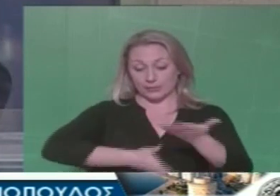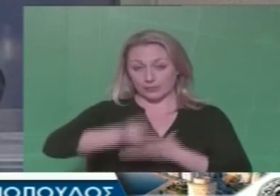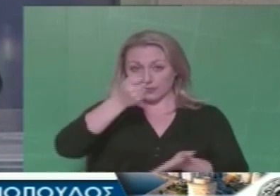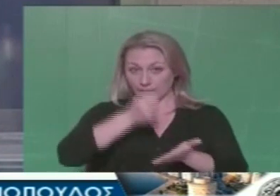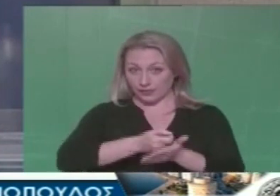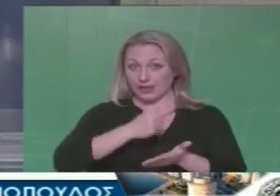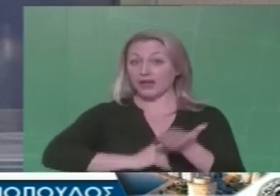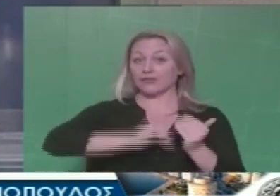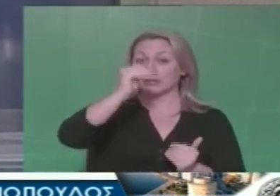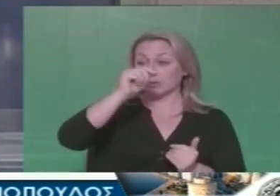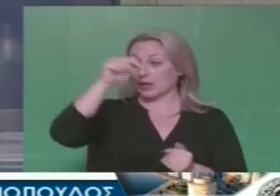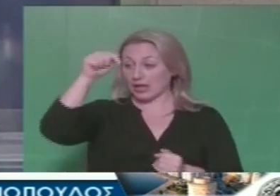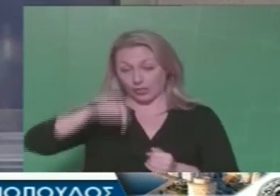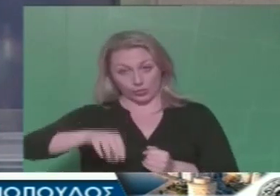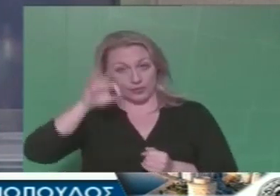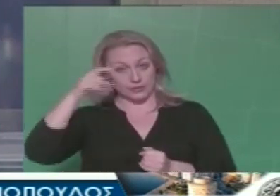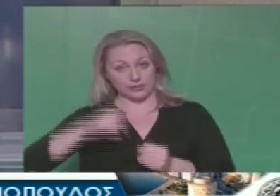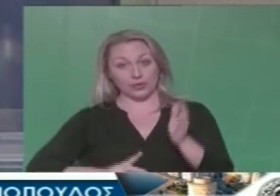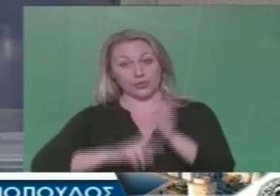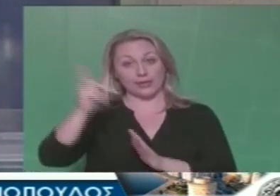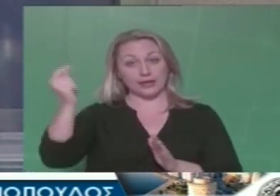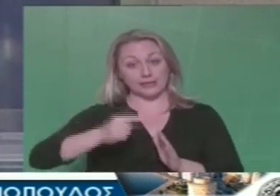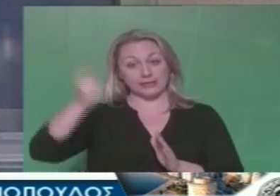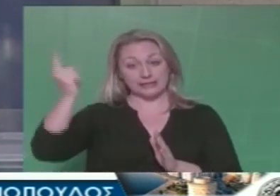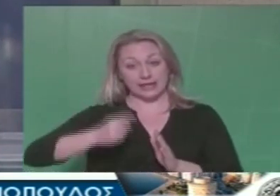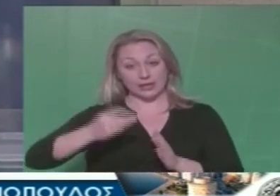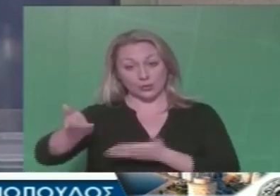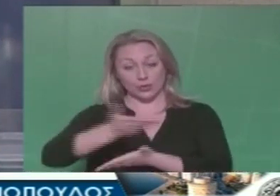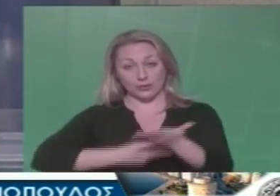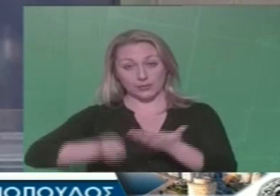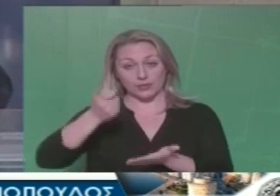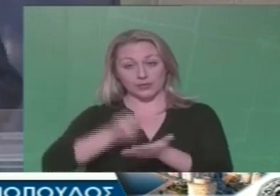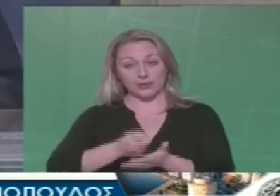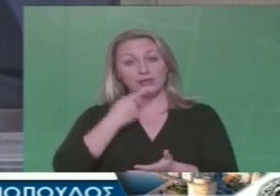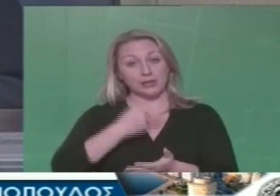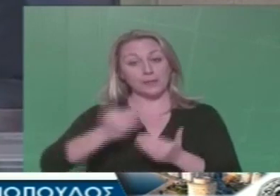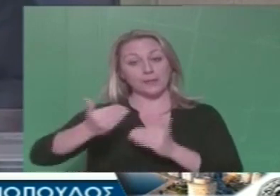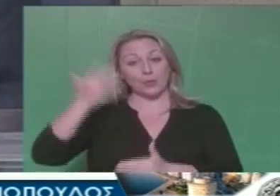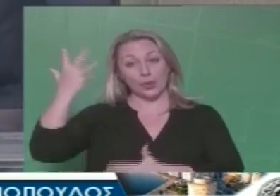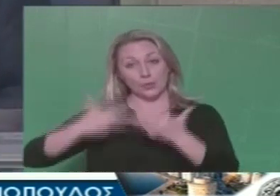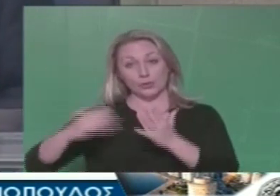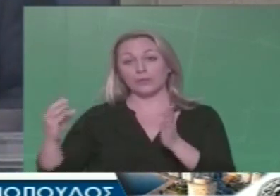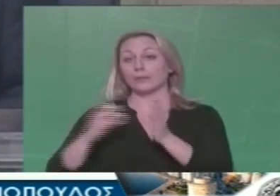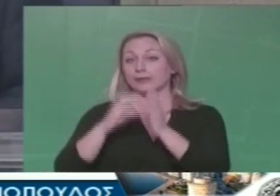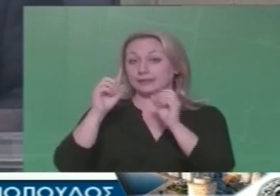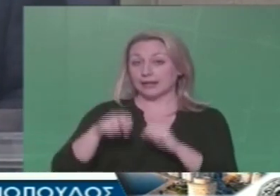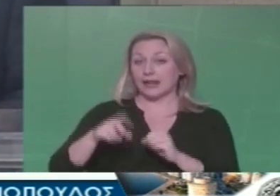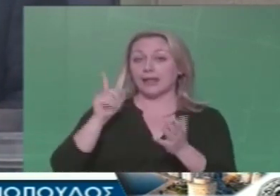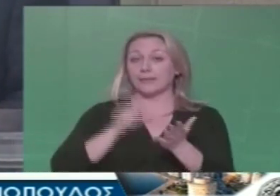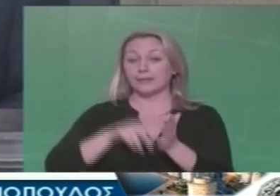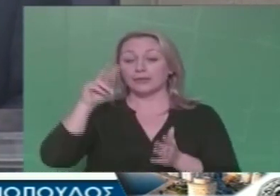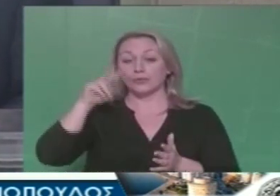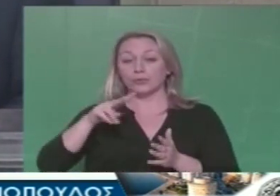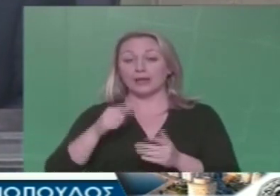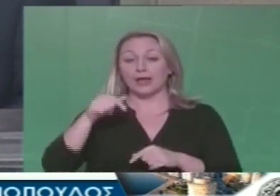στην Θεσσαλονίκη είχαμε μία μείωση 12,5%. Έτσι αναφέρεται και στον προϋπολογισμό. Ωστόσο, πρέπει να δούμε ότι θα